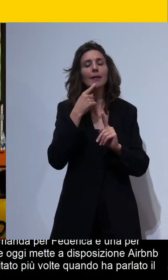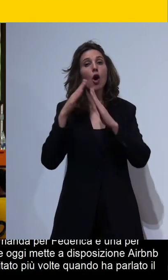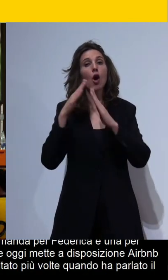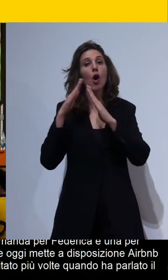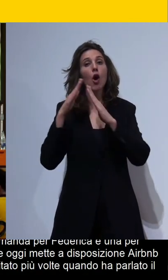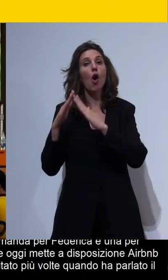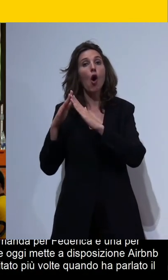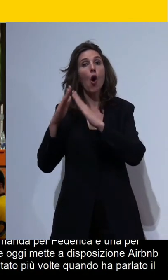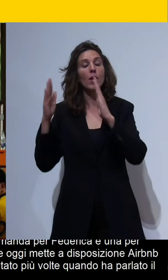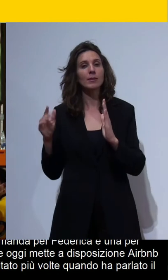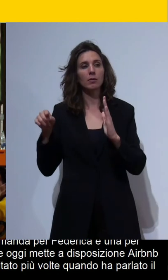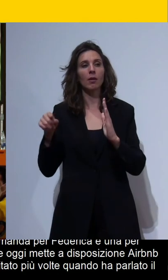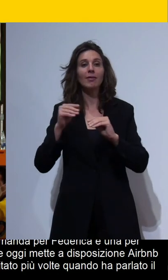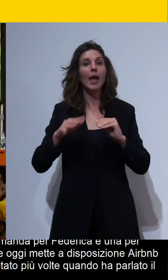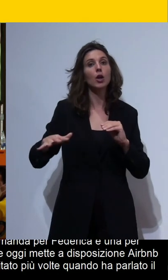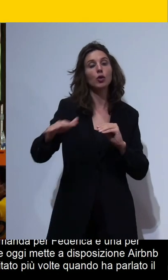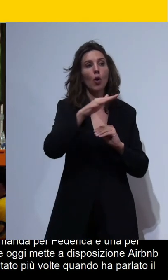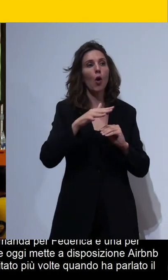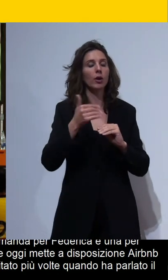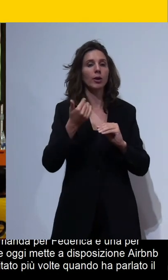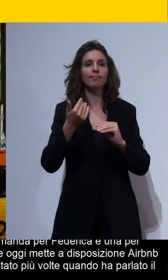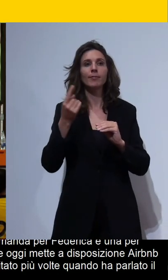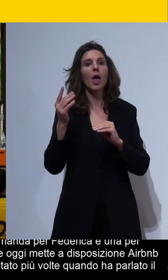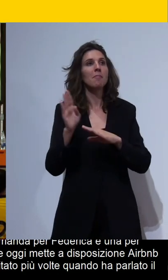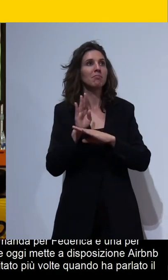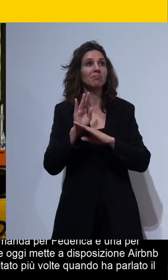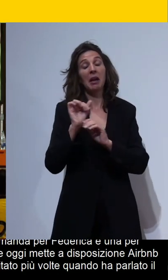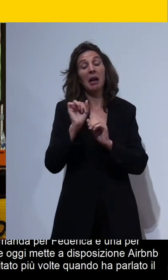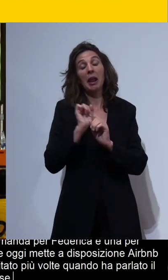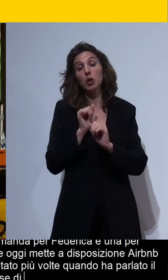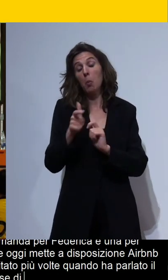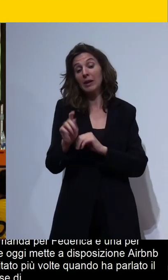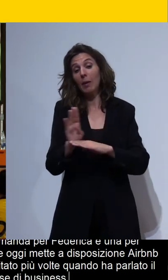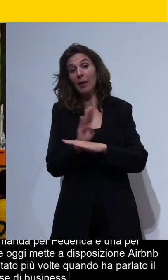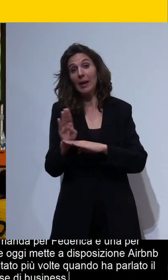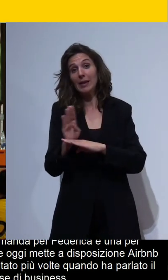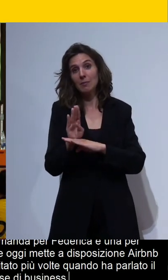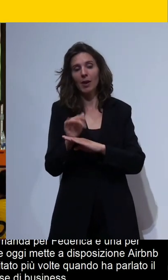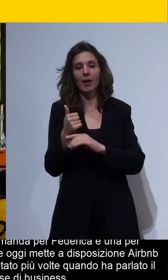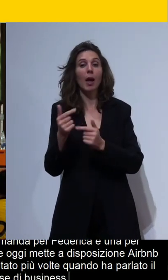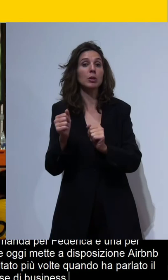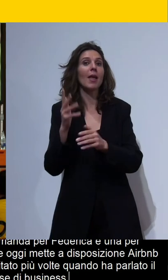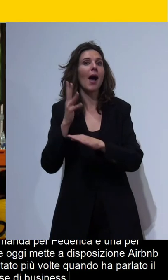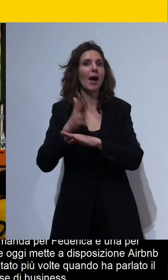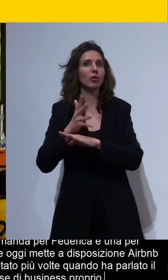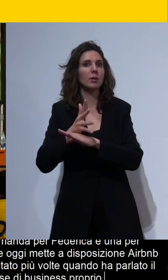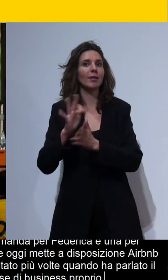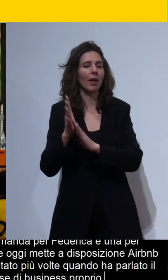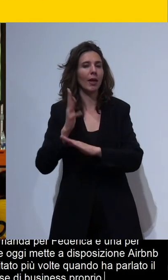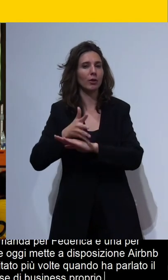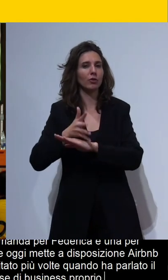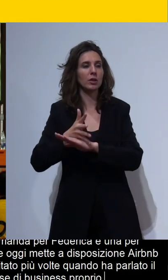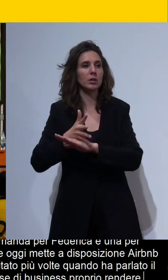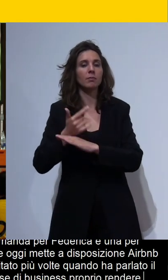'opportunità e penso intendesse anche di di business proprio rendere accessibili diciamo proprio il